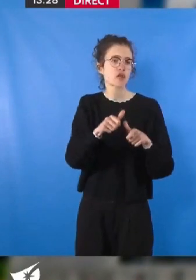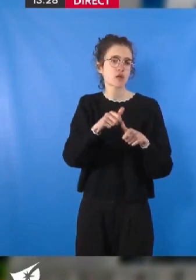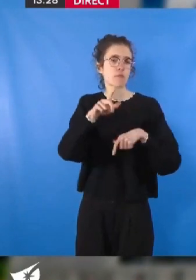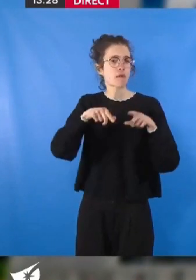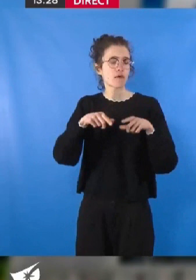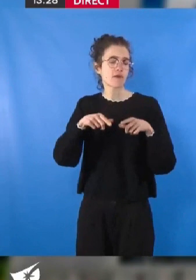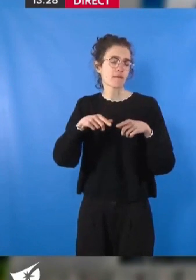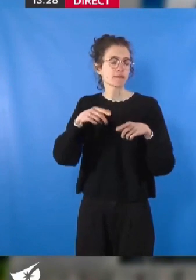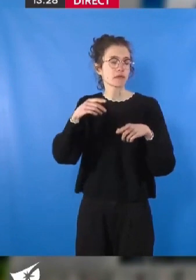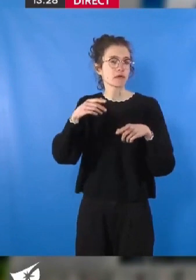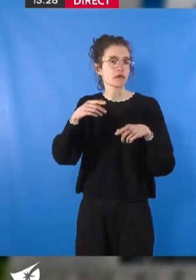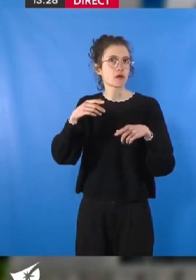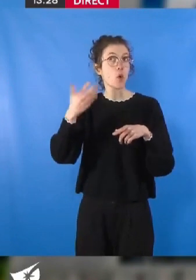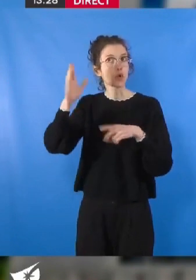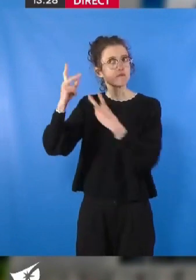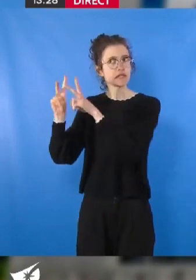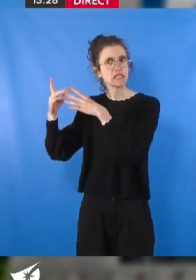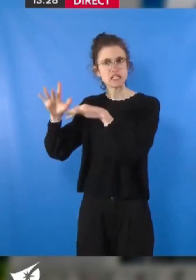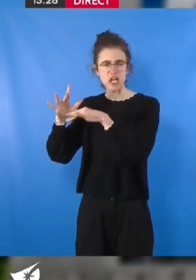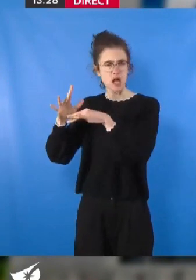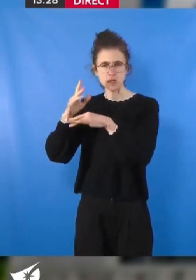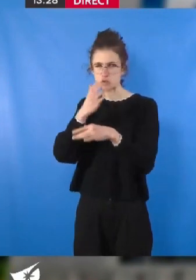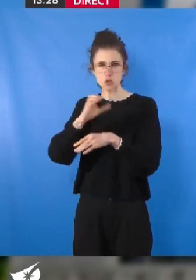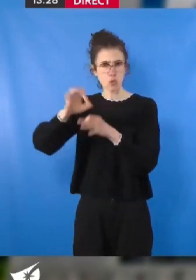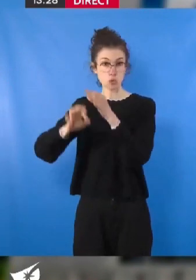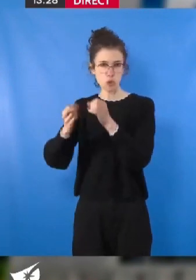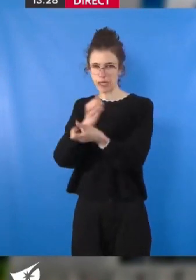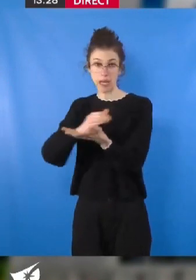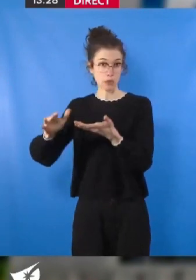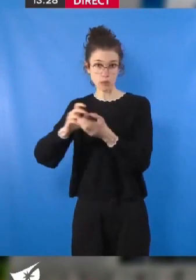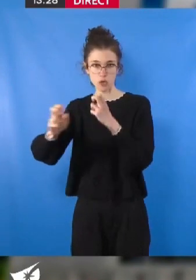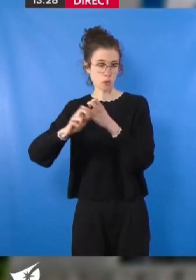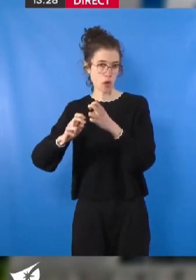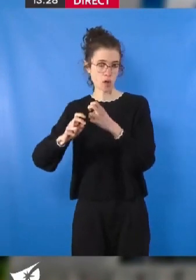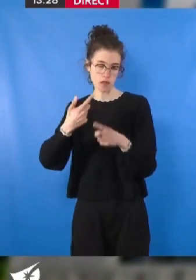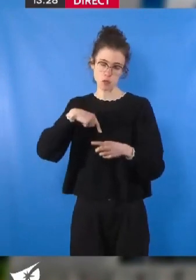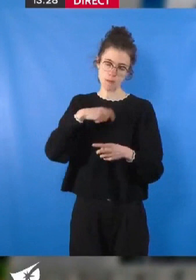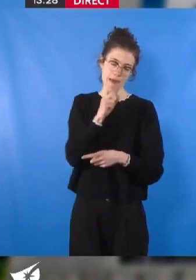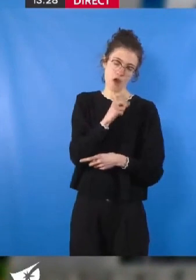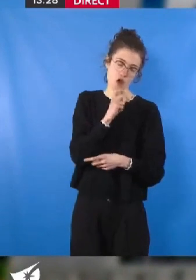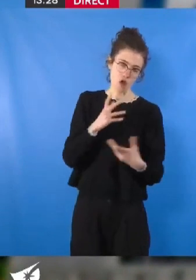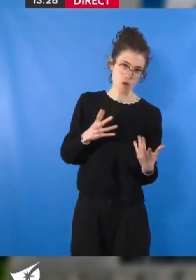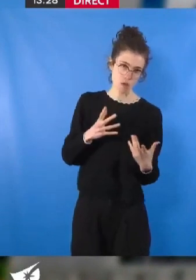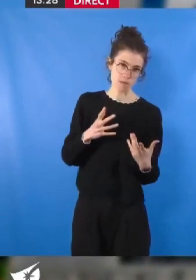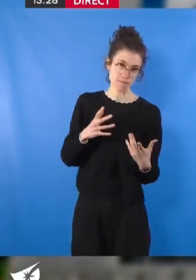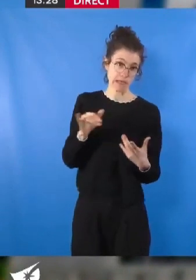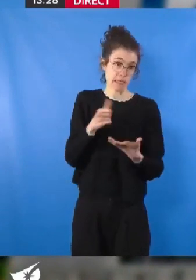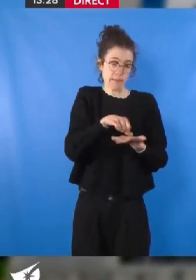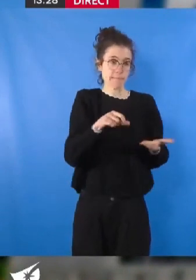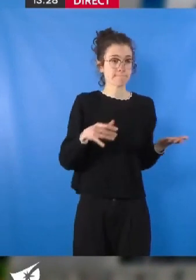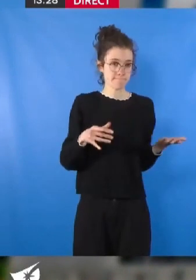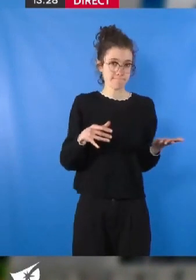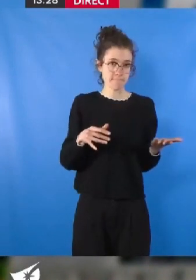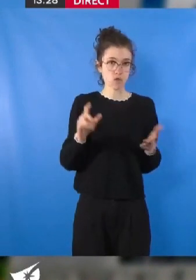à Nantes Métropole, nous n'en sommes pas là, car la question finale est qui paye ? Pour 2024, ce sont 63 millions d'euros